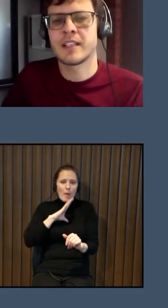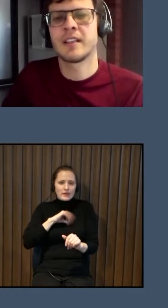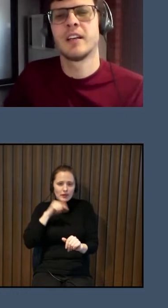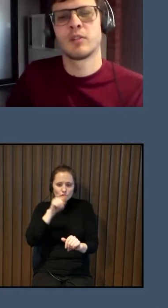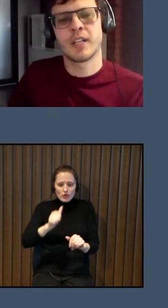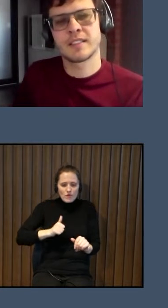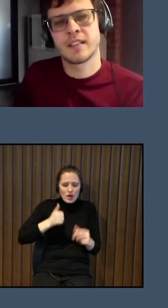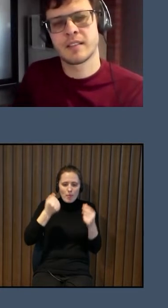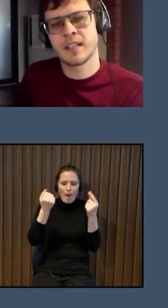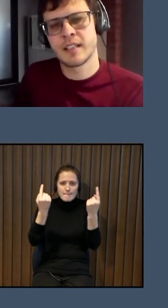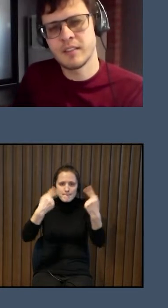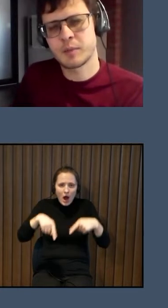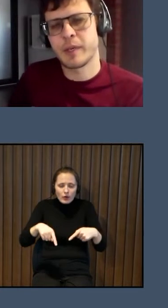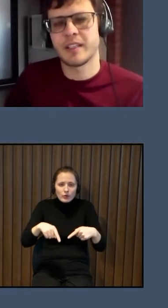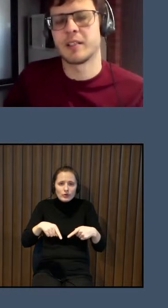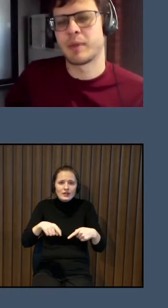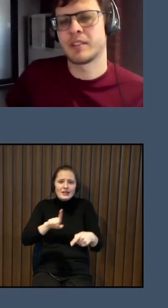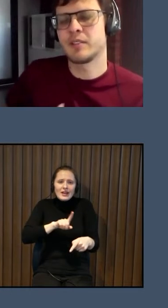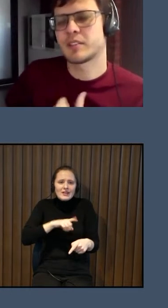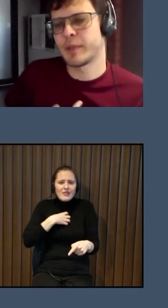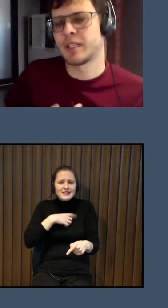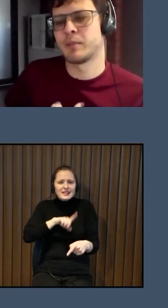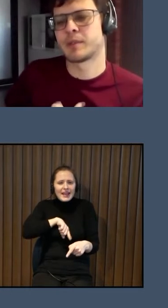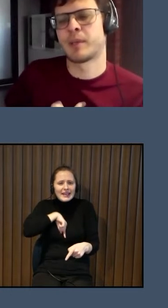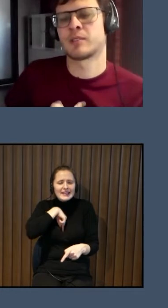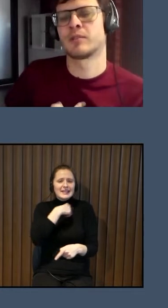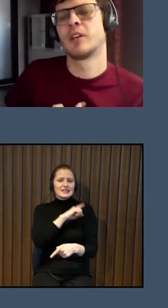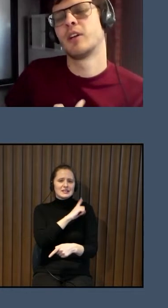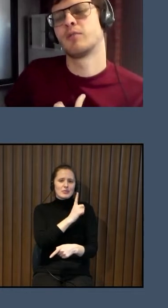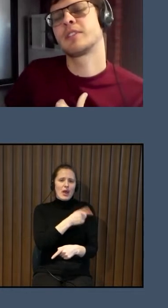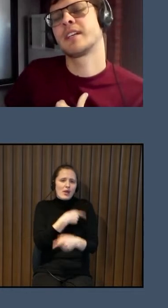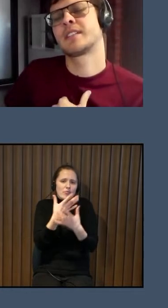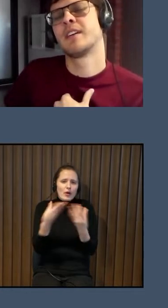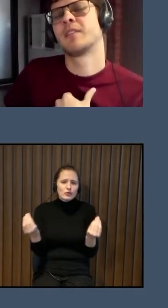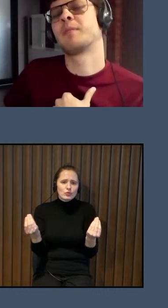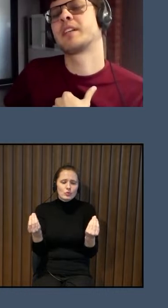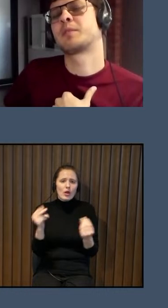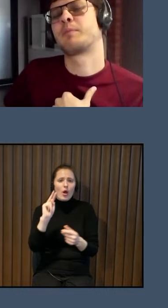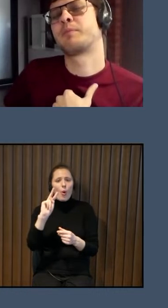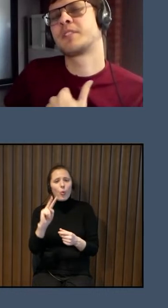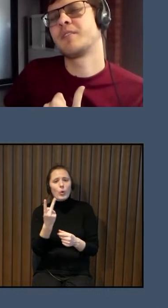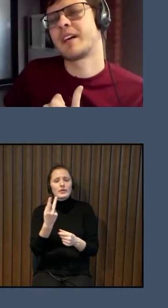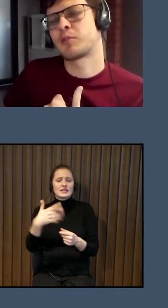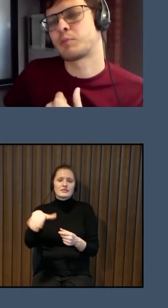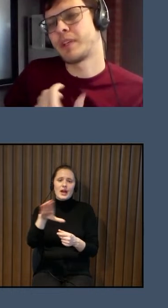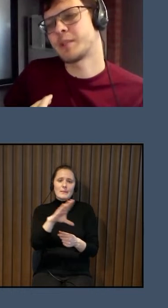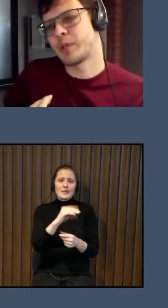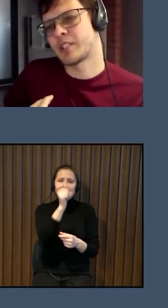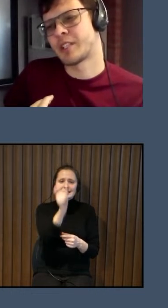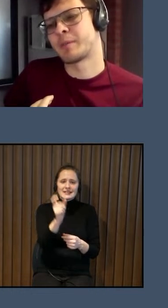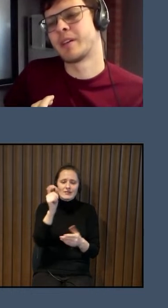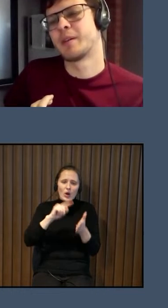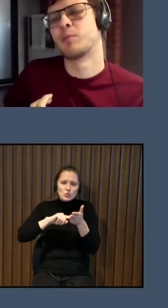bankratē. Tāds ir tāda ilgtspējīga, ilgtspējības pazūda. Otrais, vai mēs cilvēkus